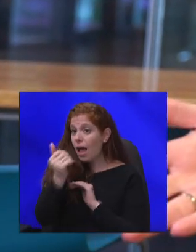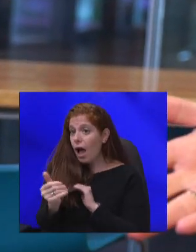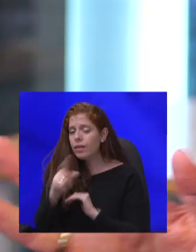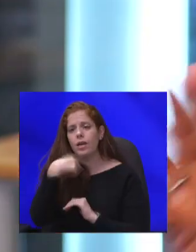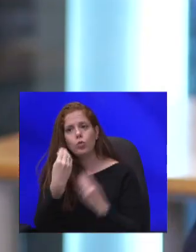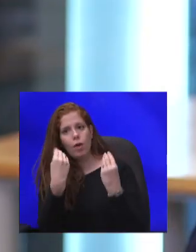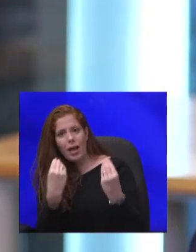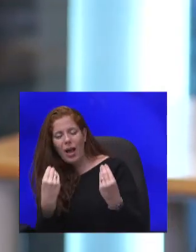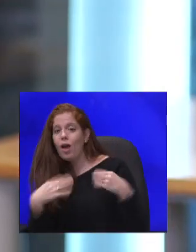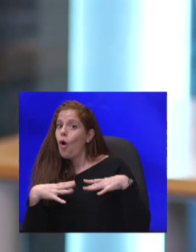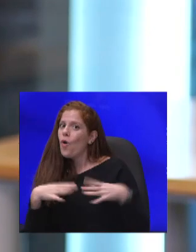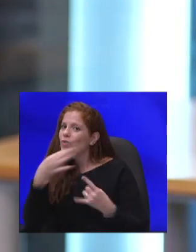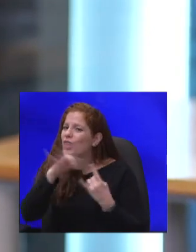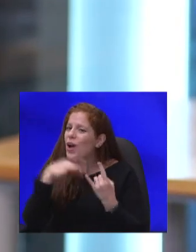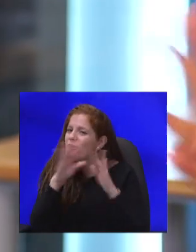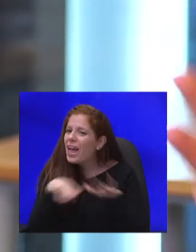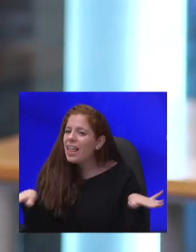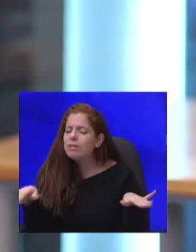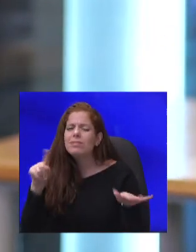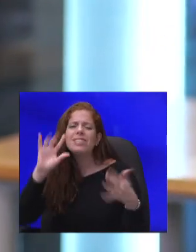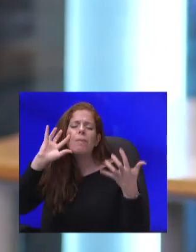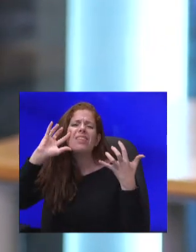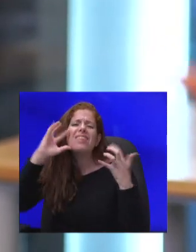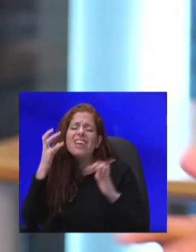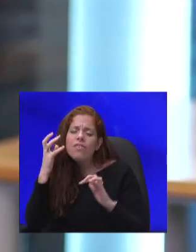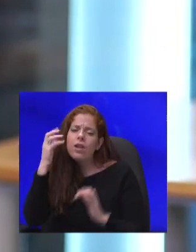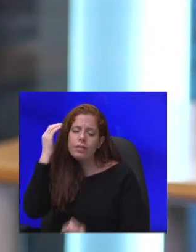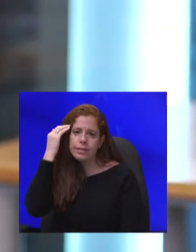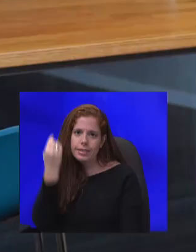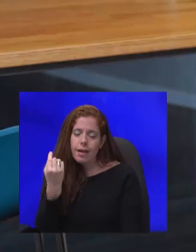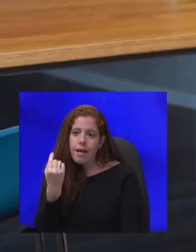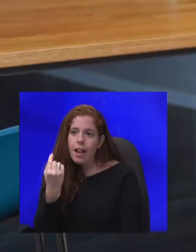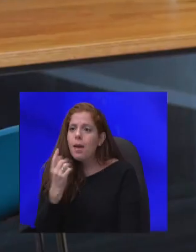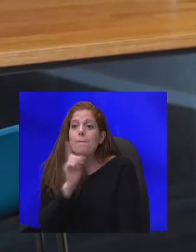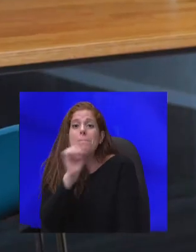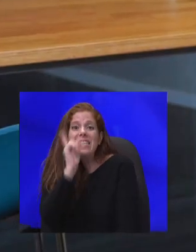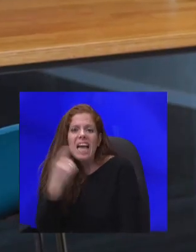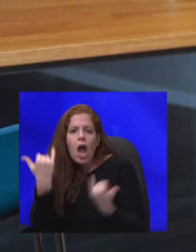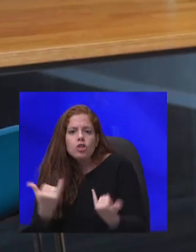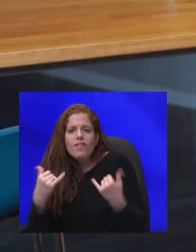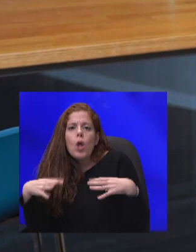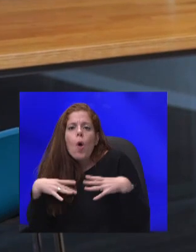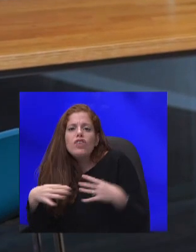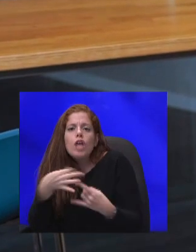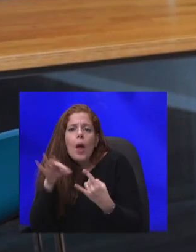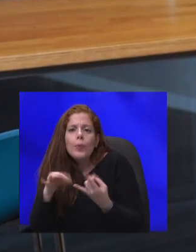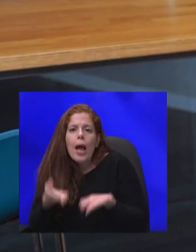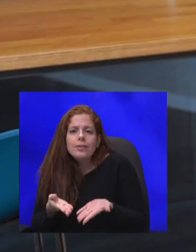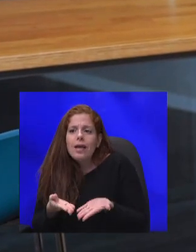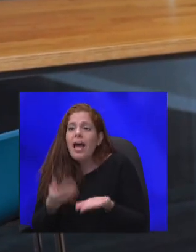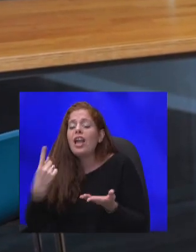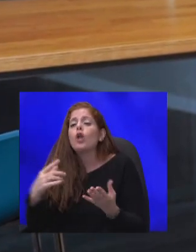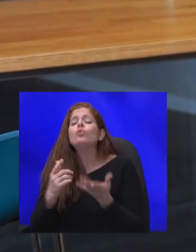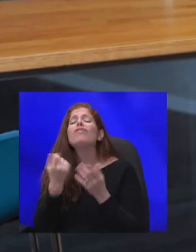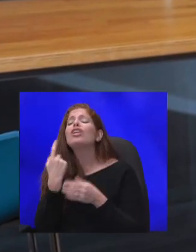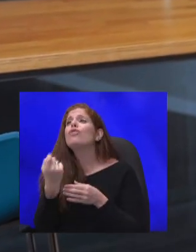חנוכה, ילדים! זה מטריף לי את השכל. מי צריך עכשיו את החופש חנוכה הזה? אנחנו שבועות מדברים על זה שהילדים האלה נמקים